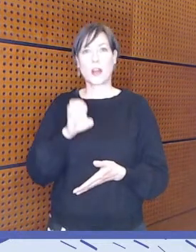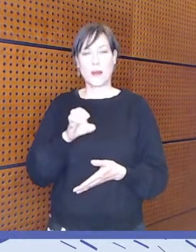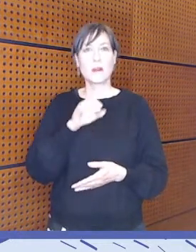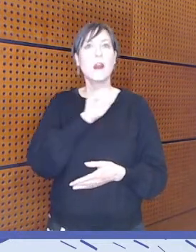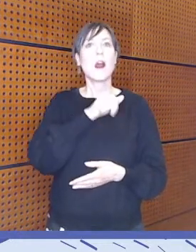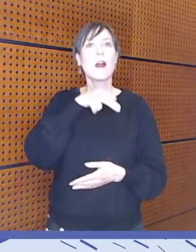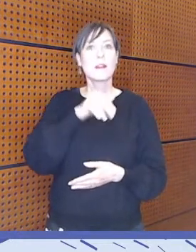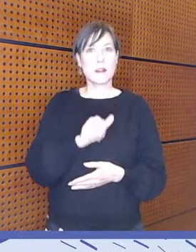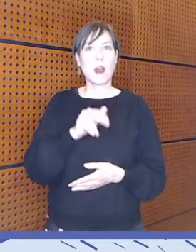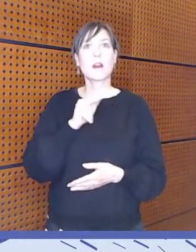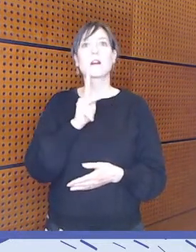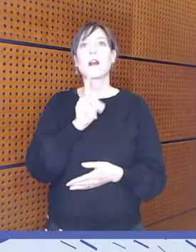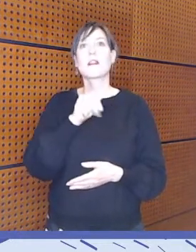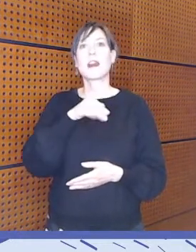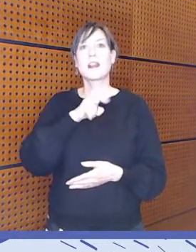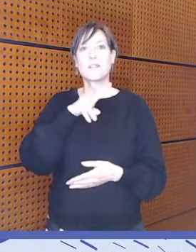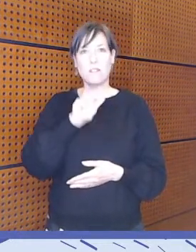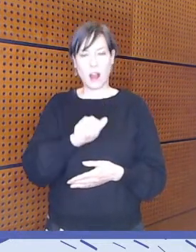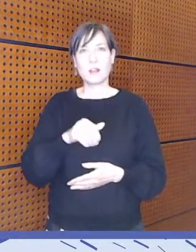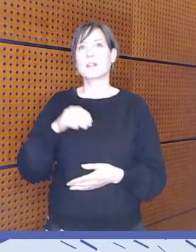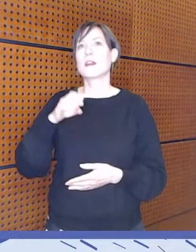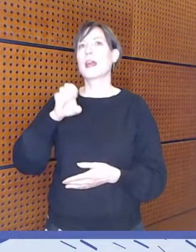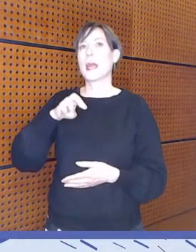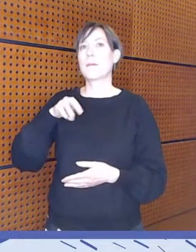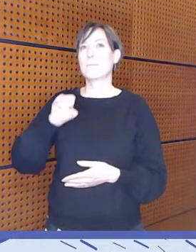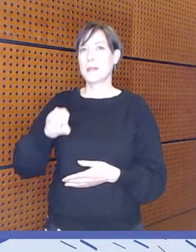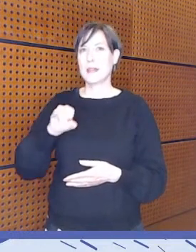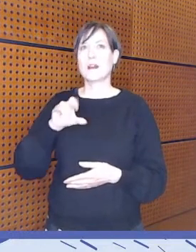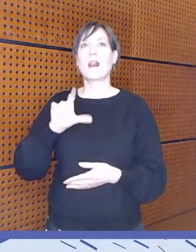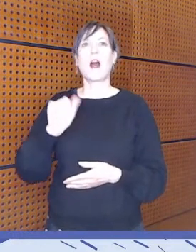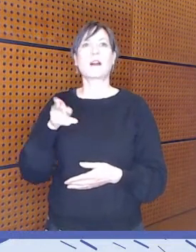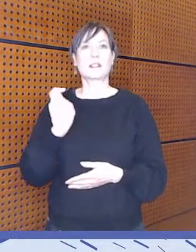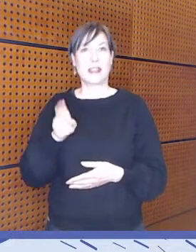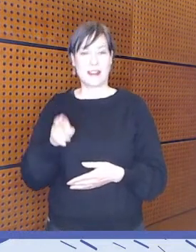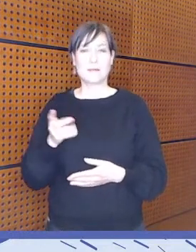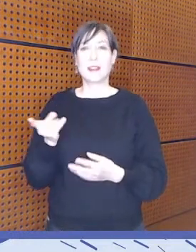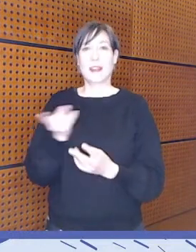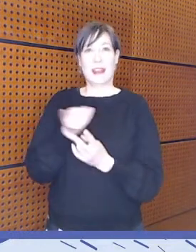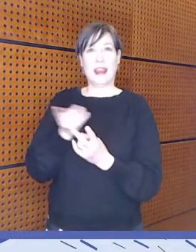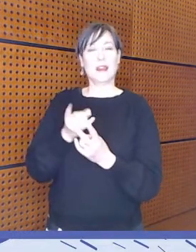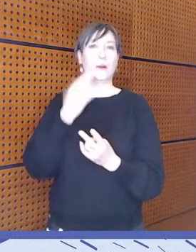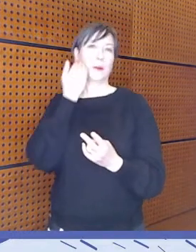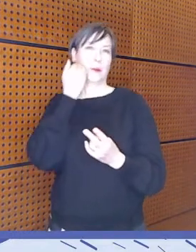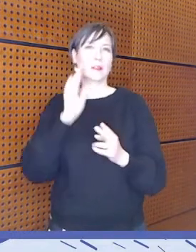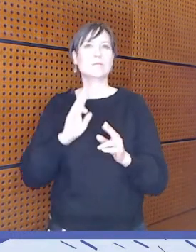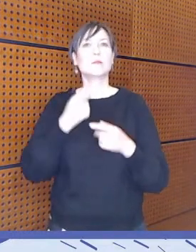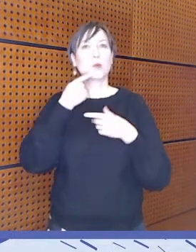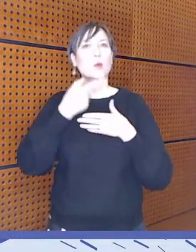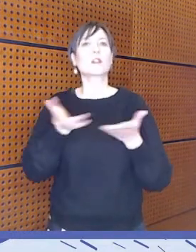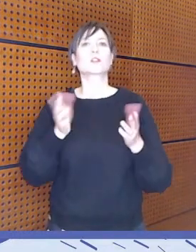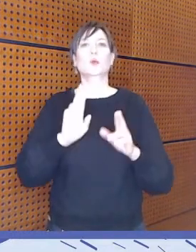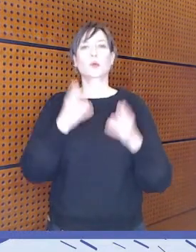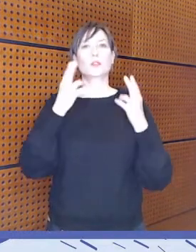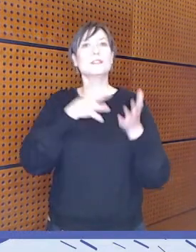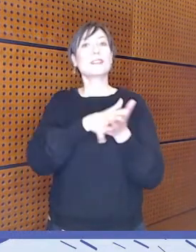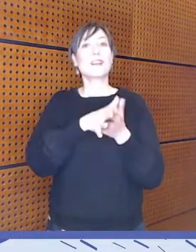ja Emmi Lahtisen, jotka avaavat meille tuoreen selvityksen näkökulmia